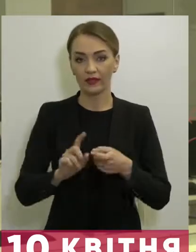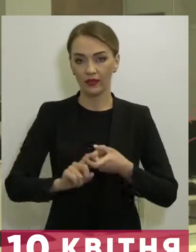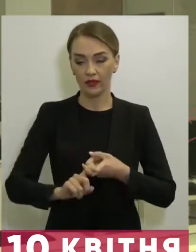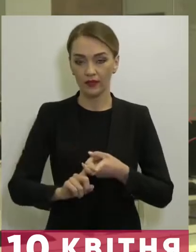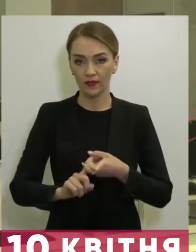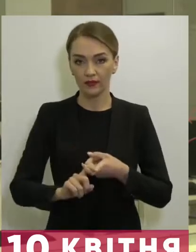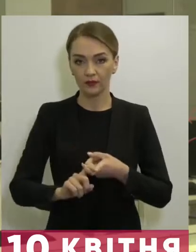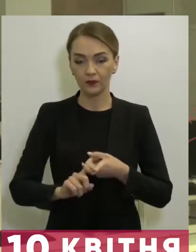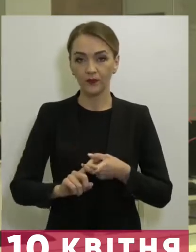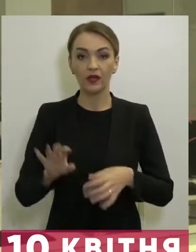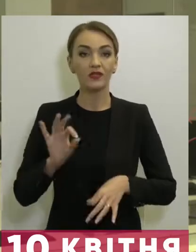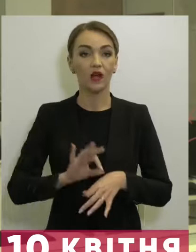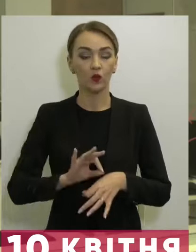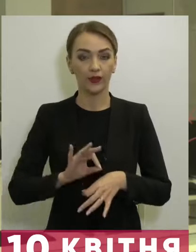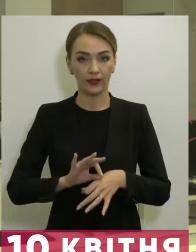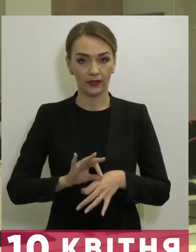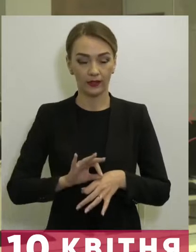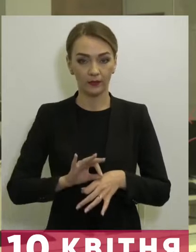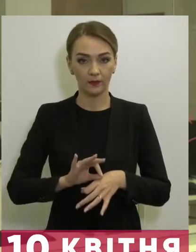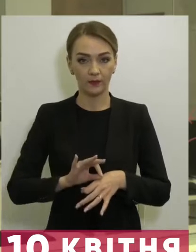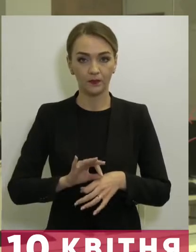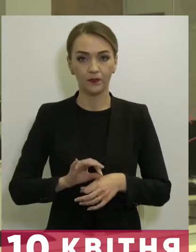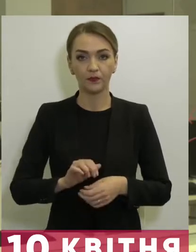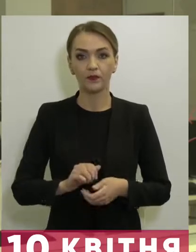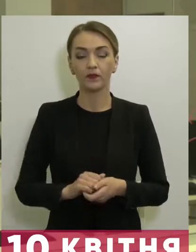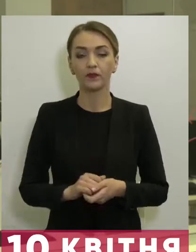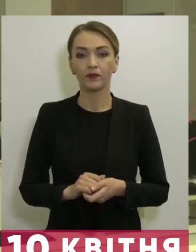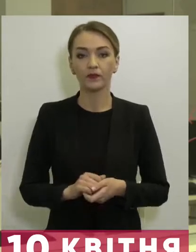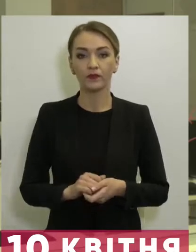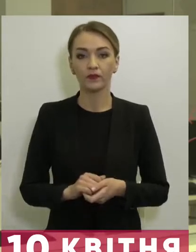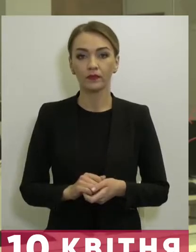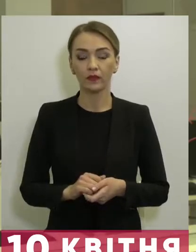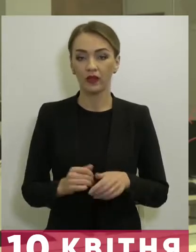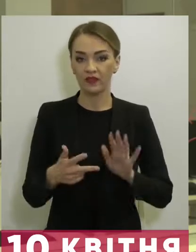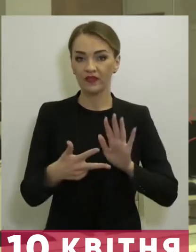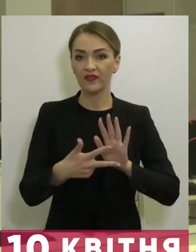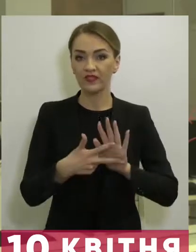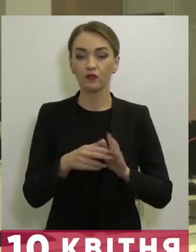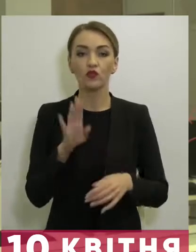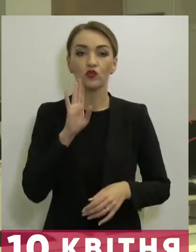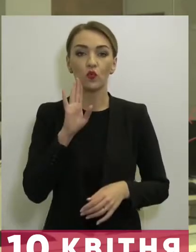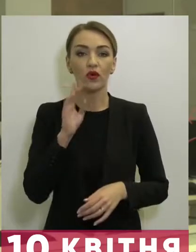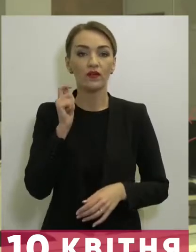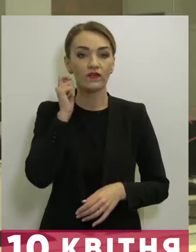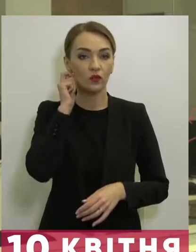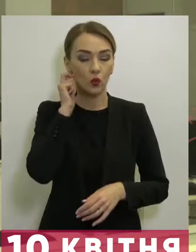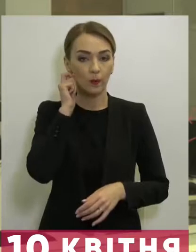Захворіли 8 жінок від